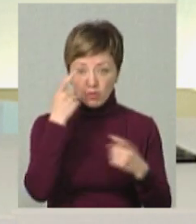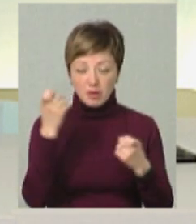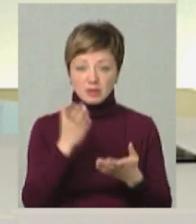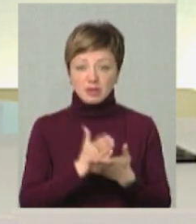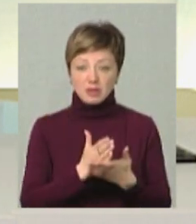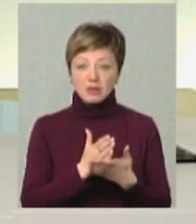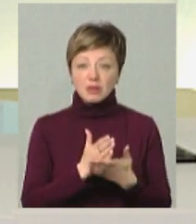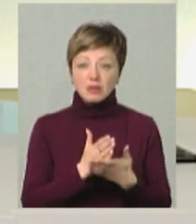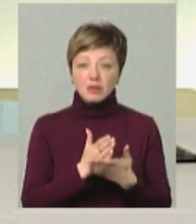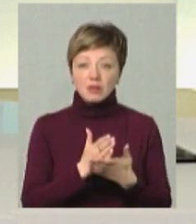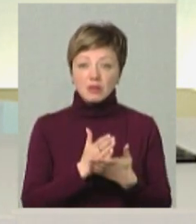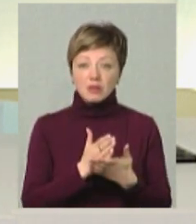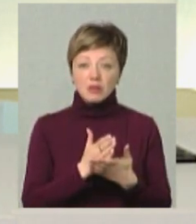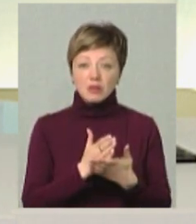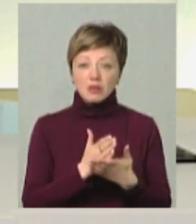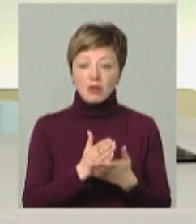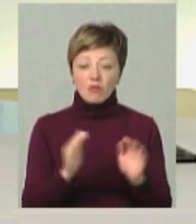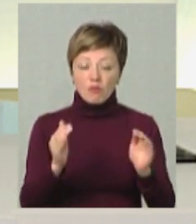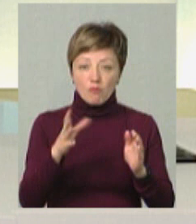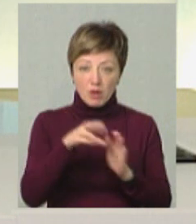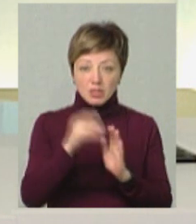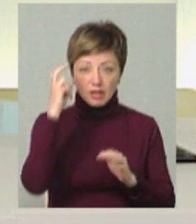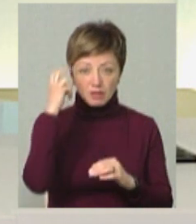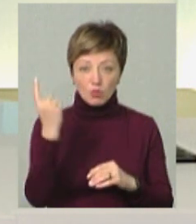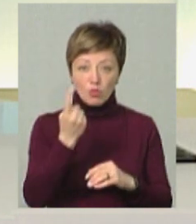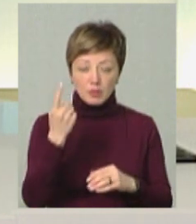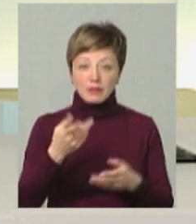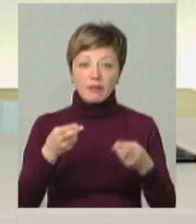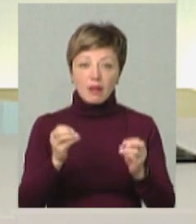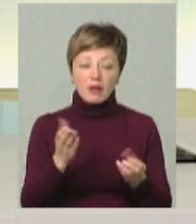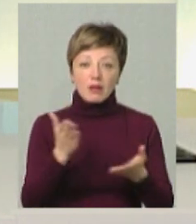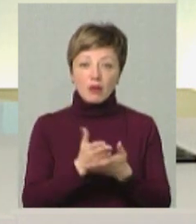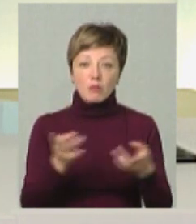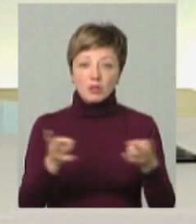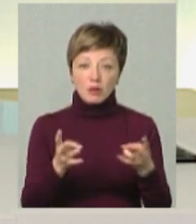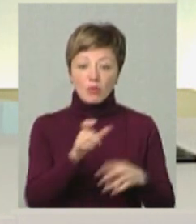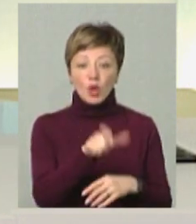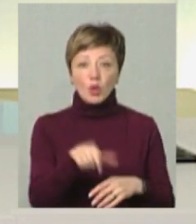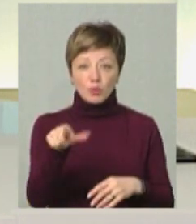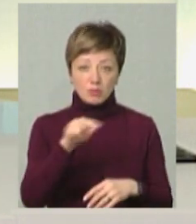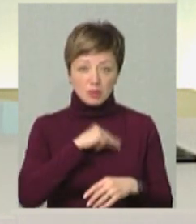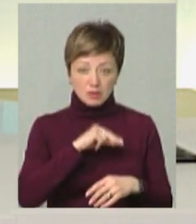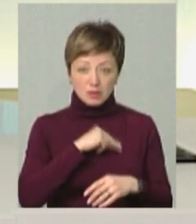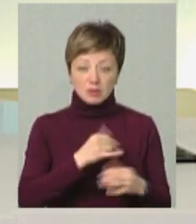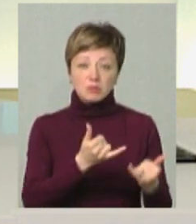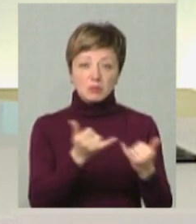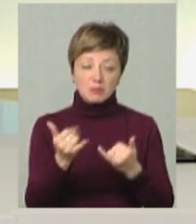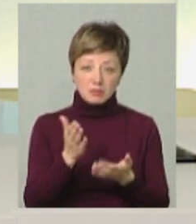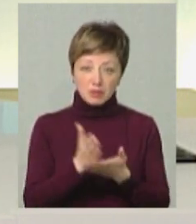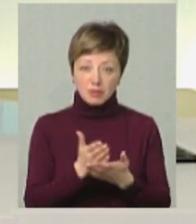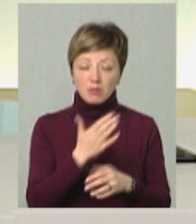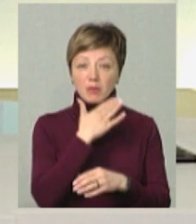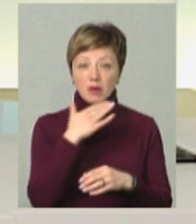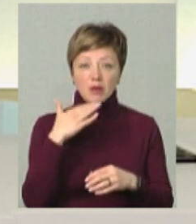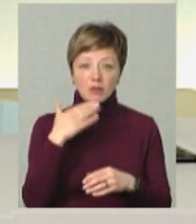інформація підтверджена, що, наприклад, майже в Київській області, там, де, якби, є потреба в людських ресурсах, якби, вони забезпечені, ну, дуже